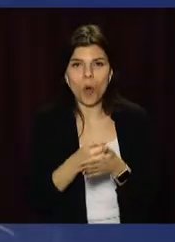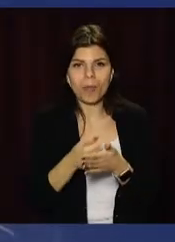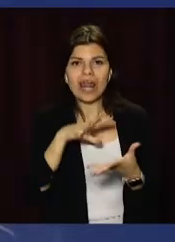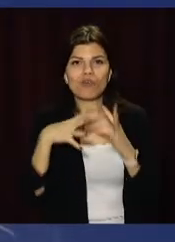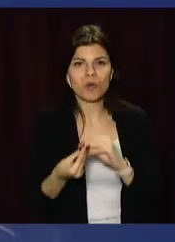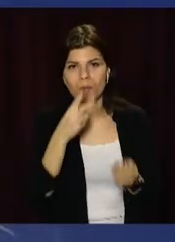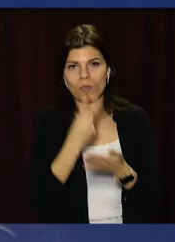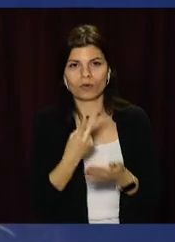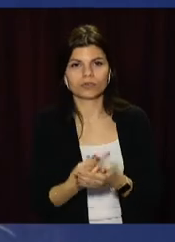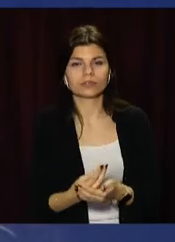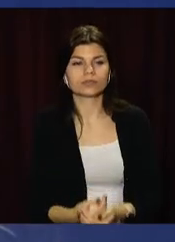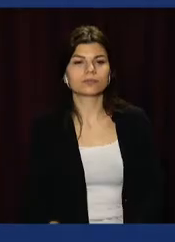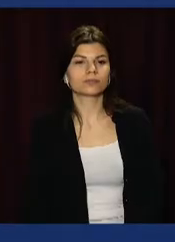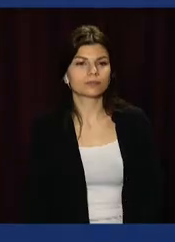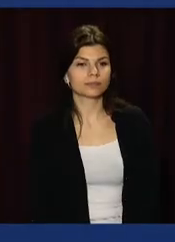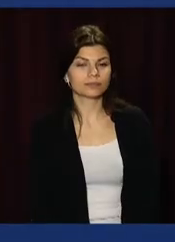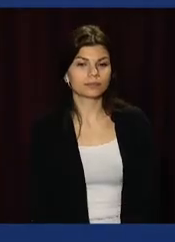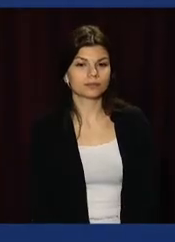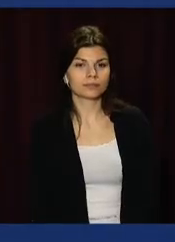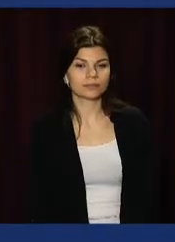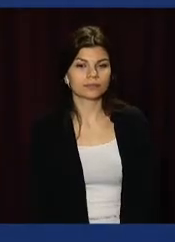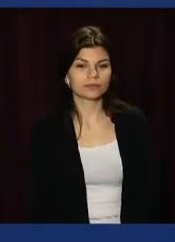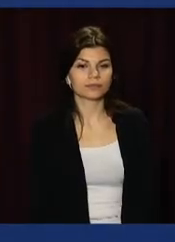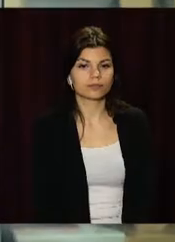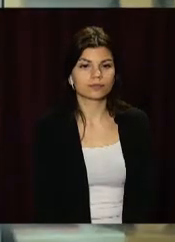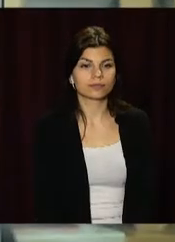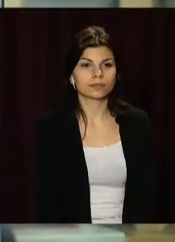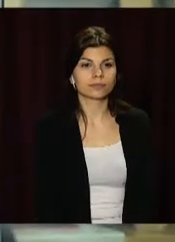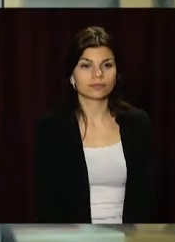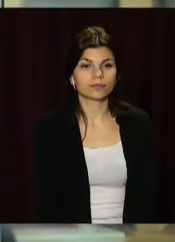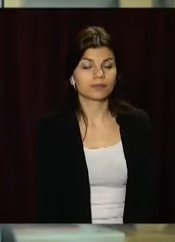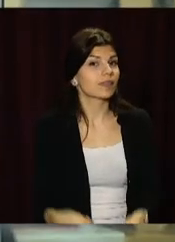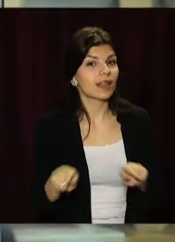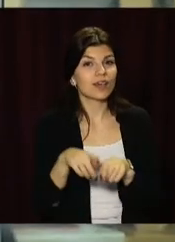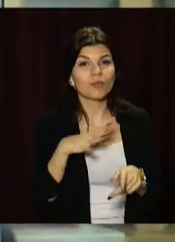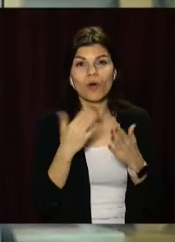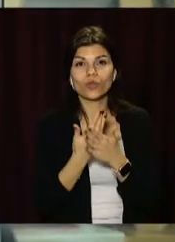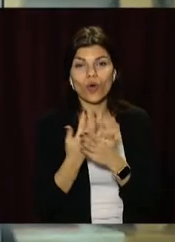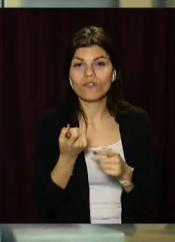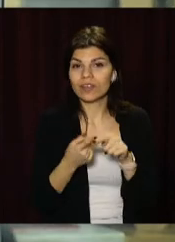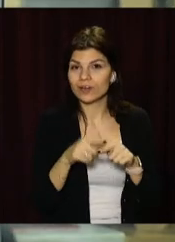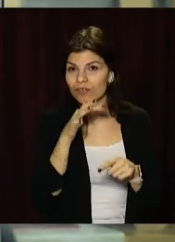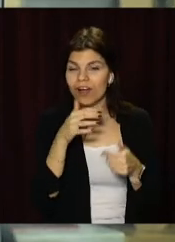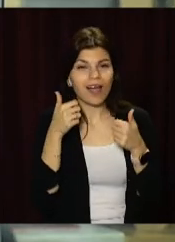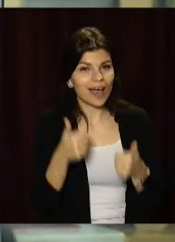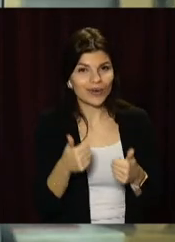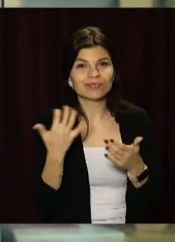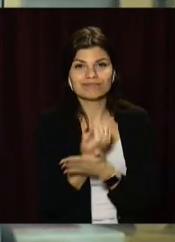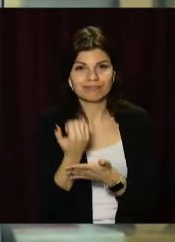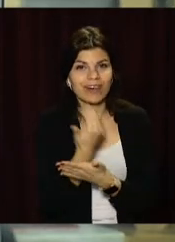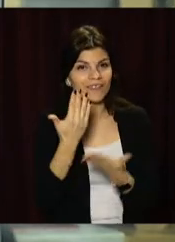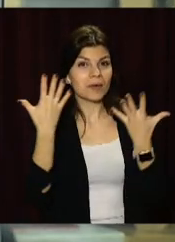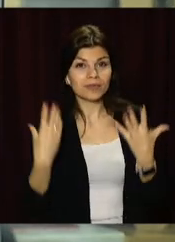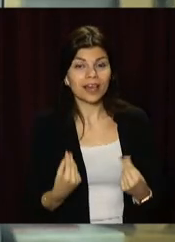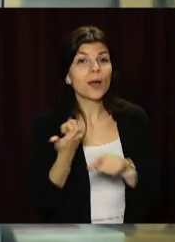Оксана Корнєва, Олександр Вернігоров, OpenNews телеканал «Відкритий». Такими були новини на цю годину. Гарного і продуктивного